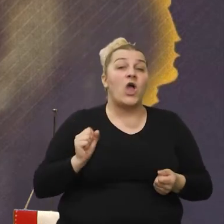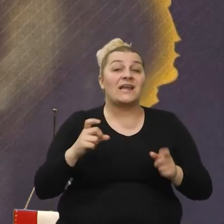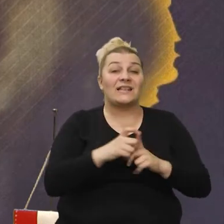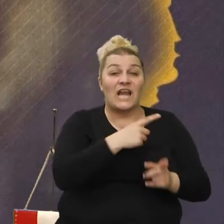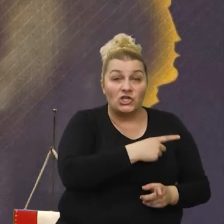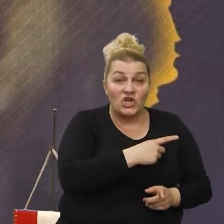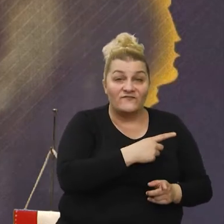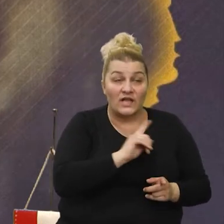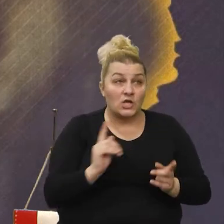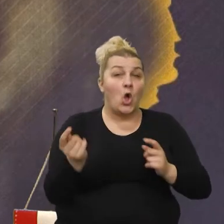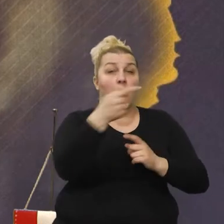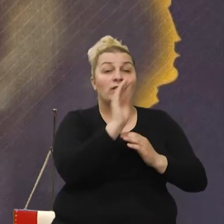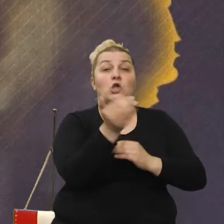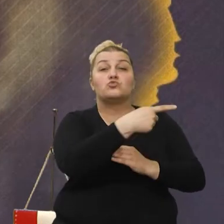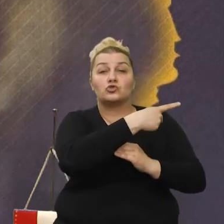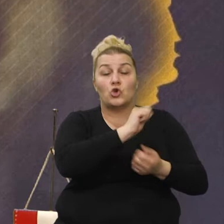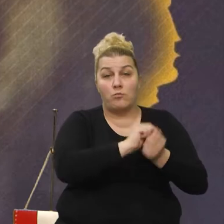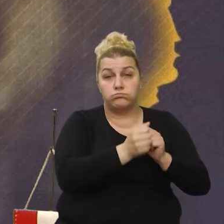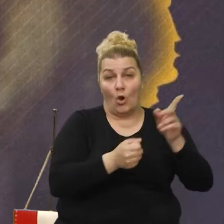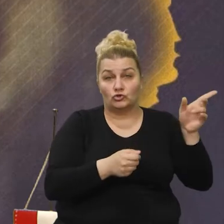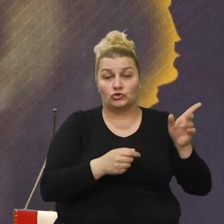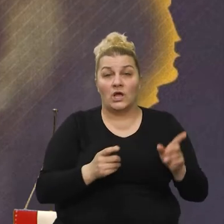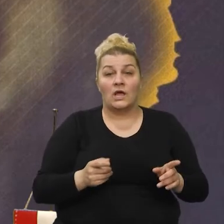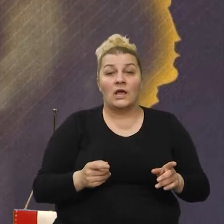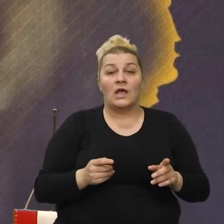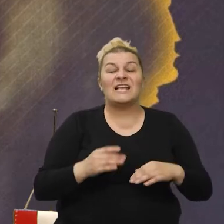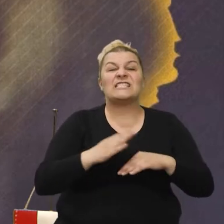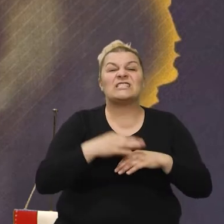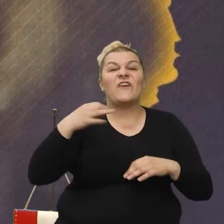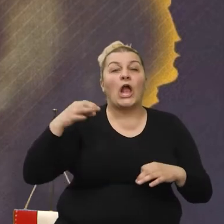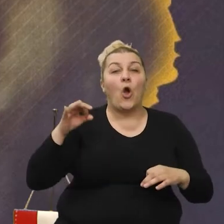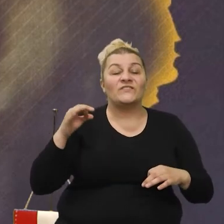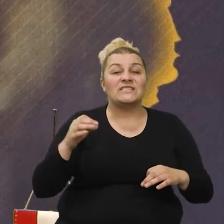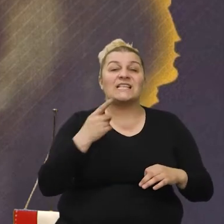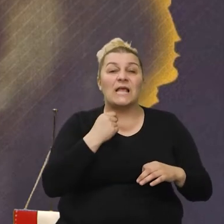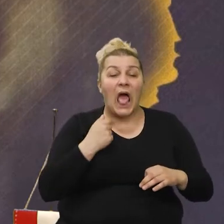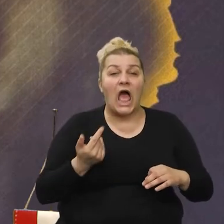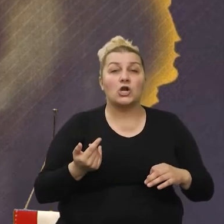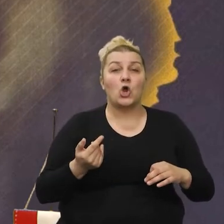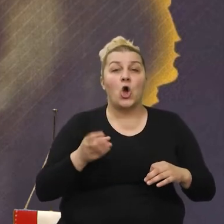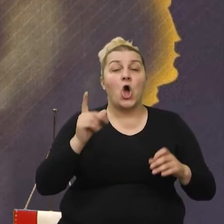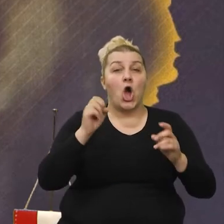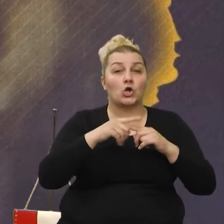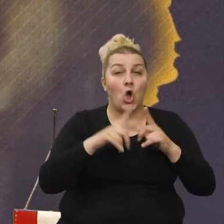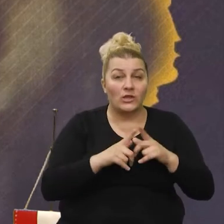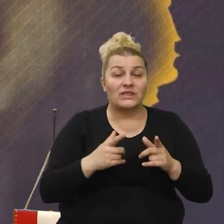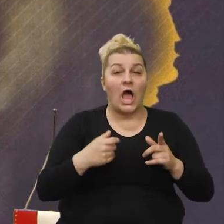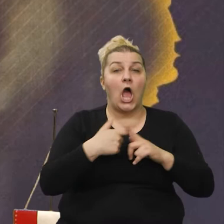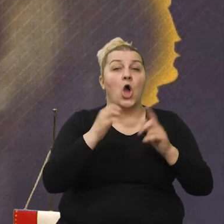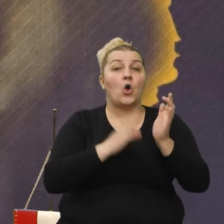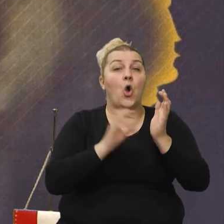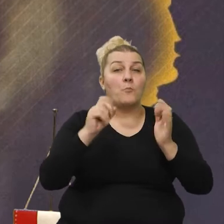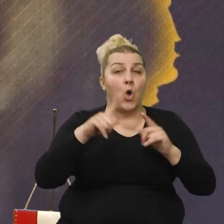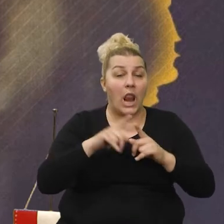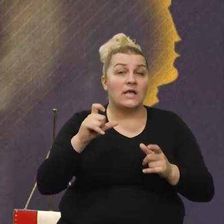pa onda ne južno bojište, to tako smo zvali južno bojište, Zvekovica, Pa Slano, Pa Rota, Pa Komolac